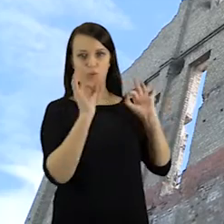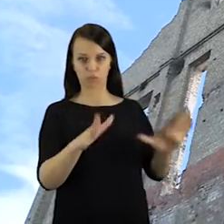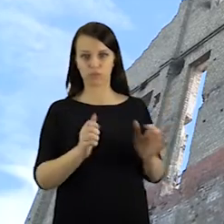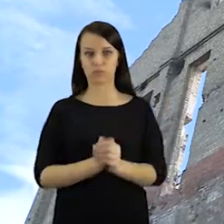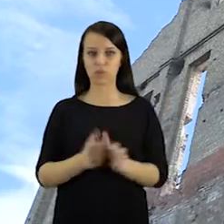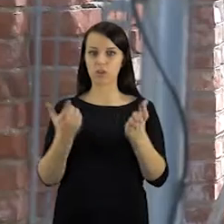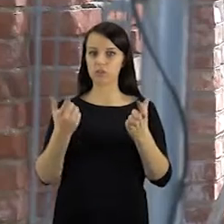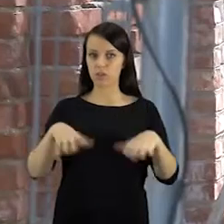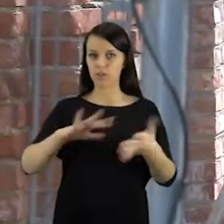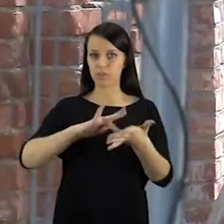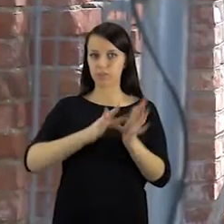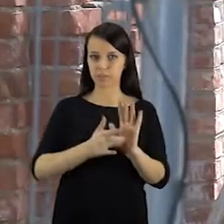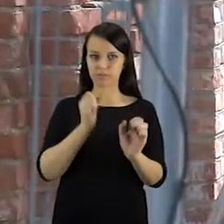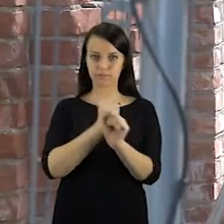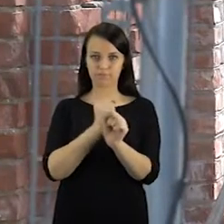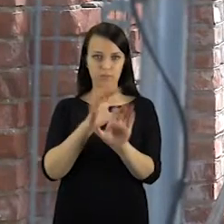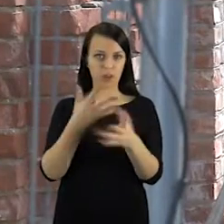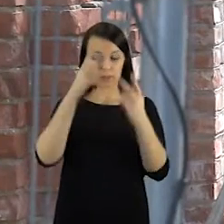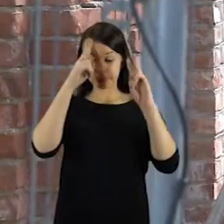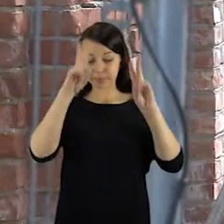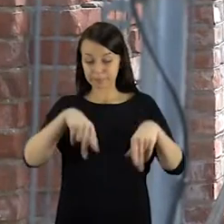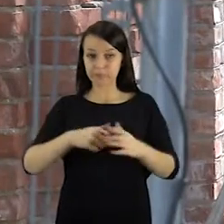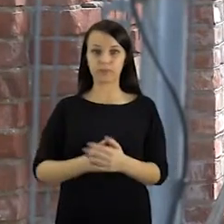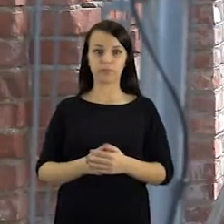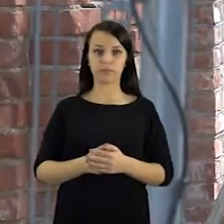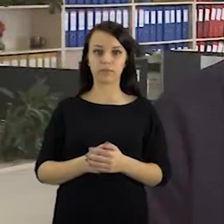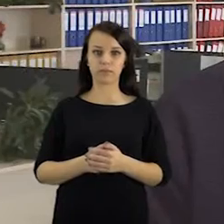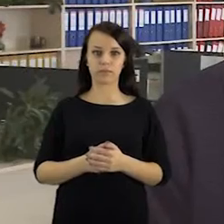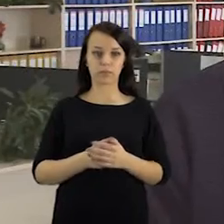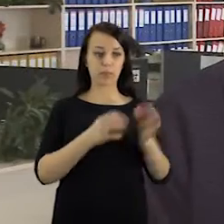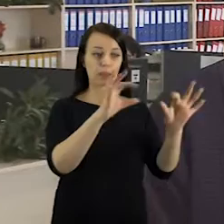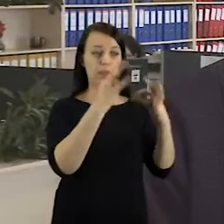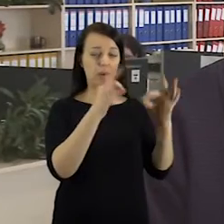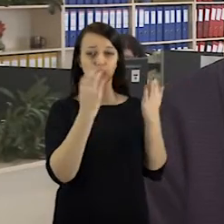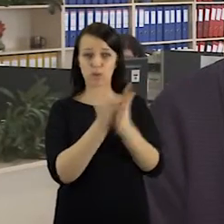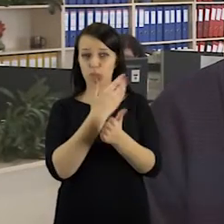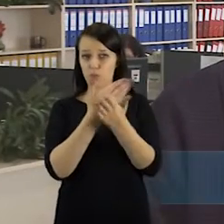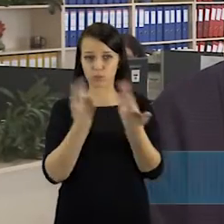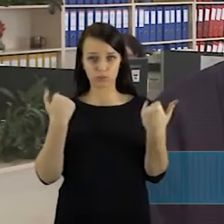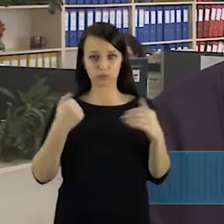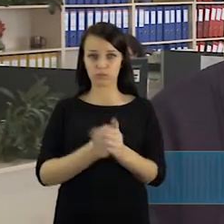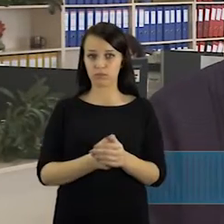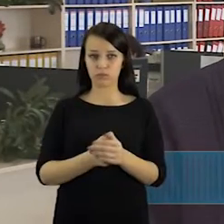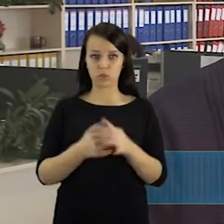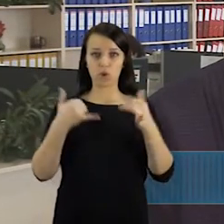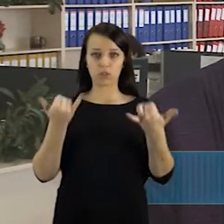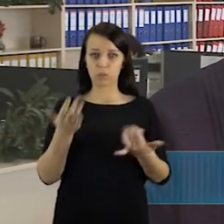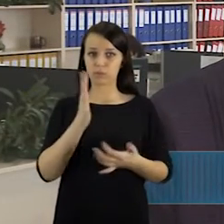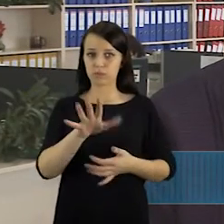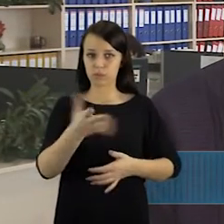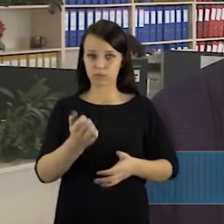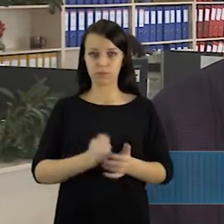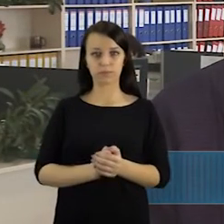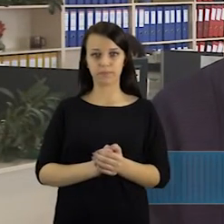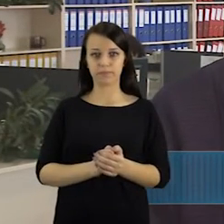iš jų jokio susidomėjimo ir patarimų nesulaukta savo valdybė ir vėl nežinioje. Pasiūlymų negavom. Dabar vėl atėjo